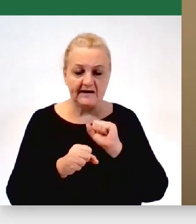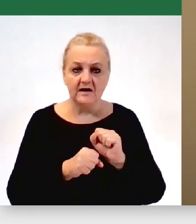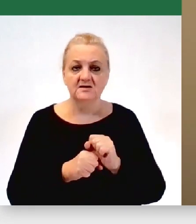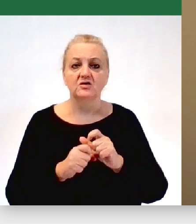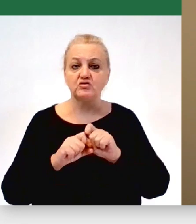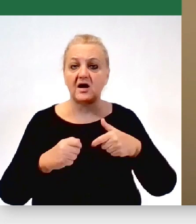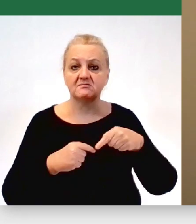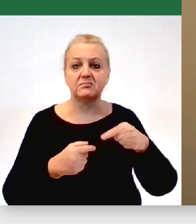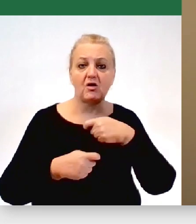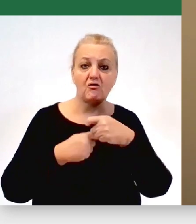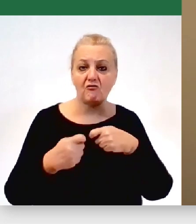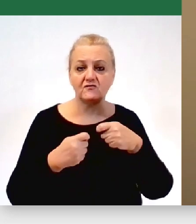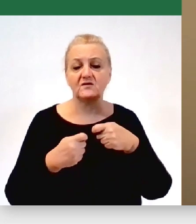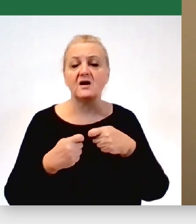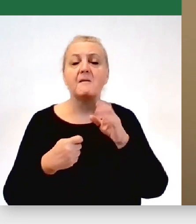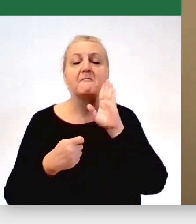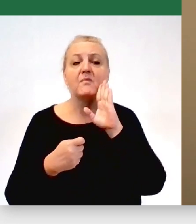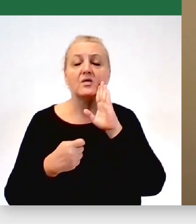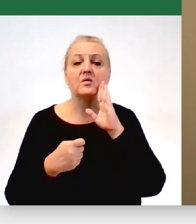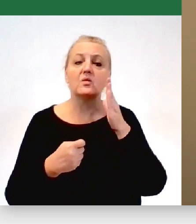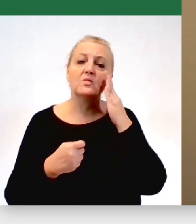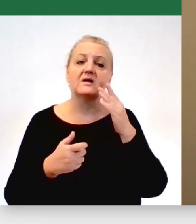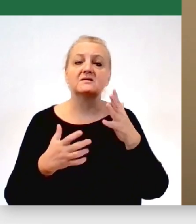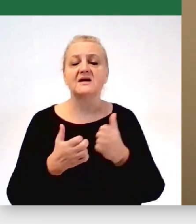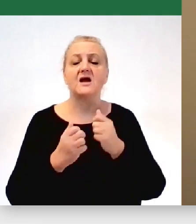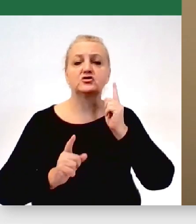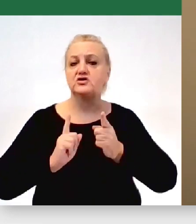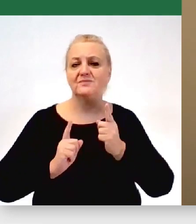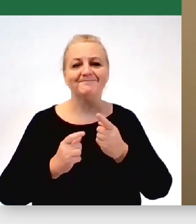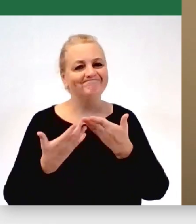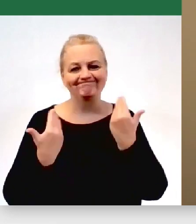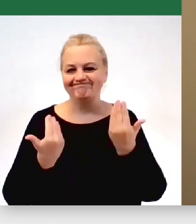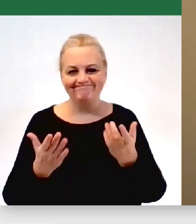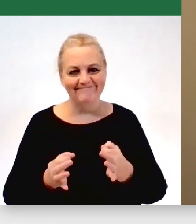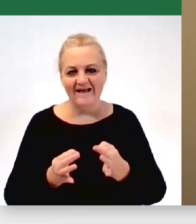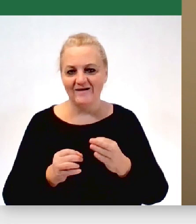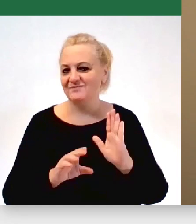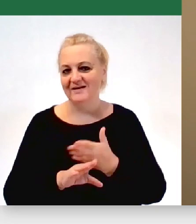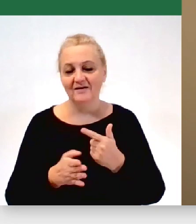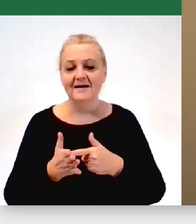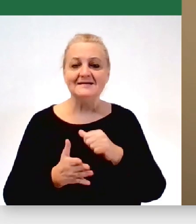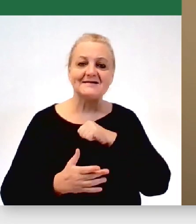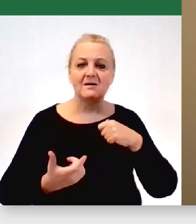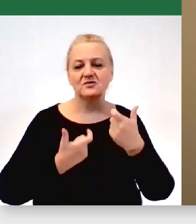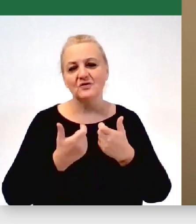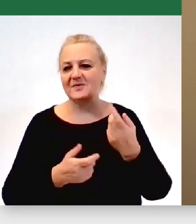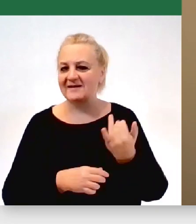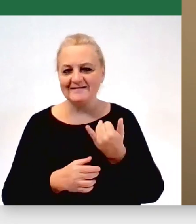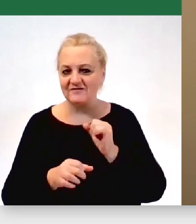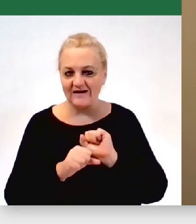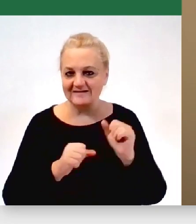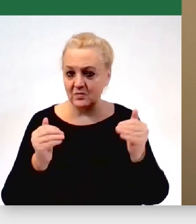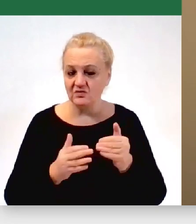czas rozwiązań, które potrafimy znaleźć po prostu od tak pstryknięciem. To znaczy jesteśmy w stanie to zrobić samodzielnie. Tak mi się wydaje, że